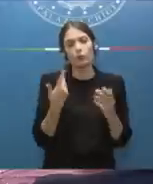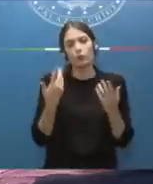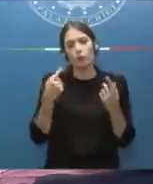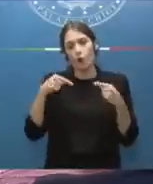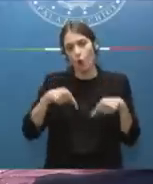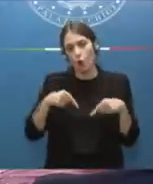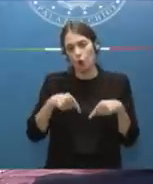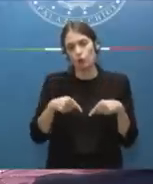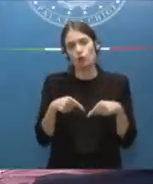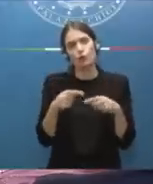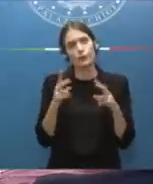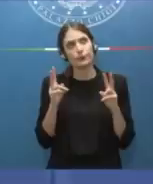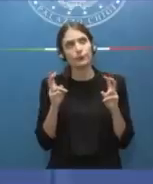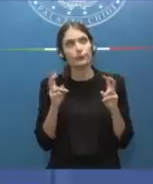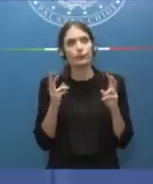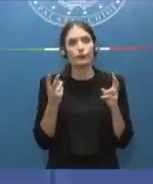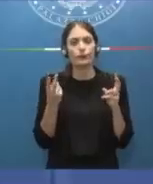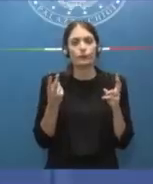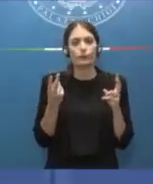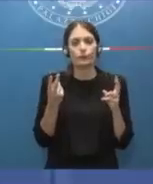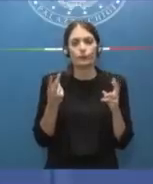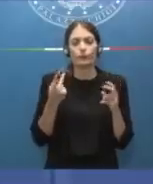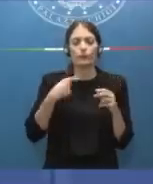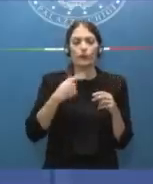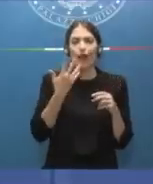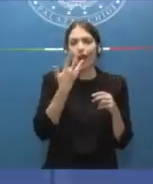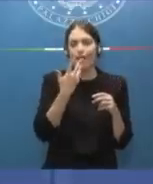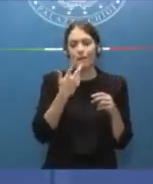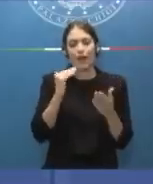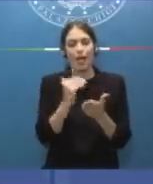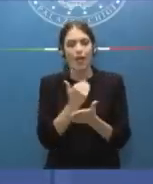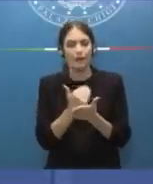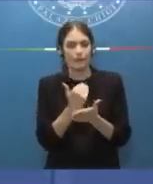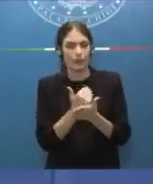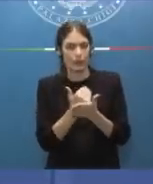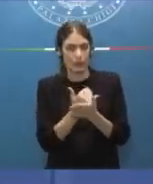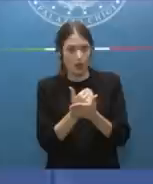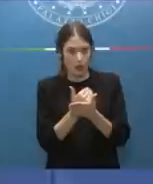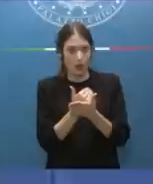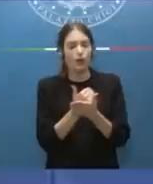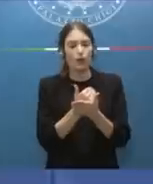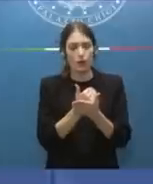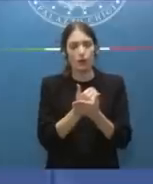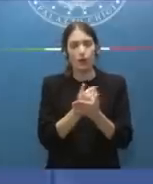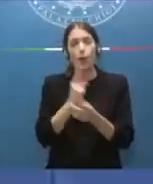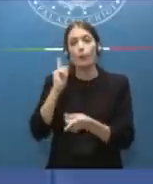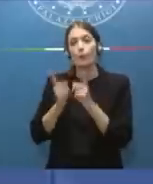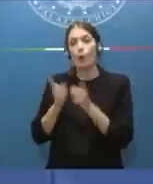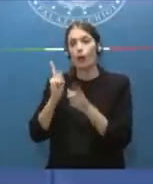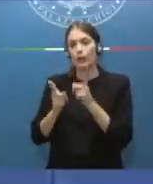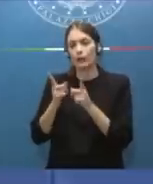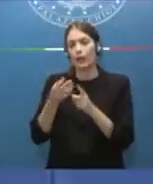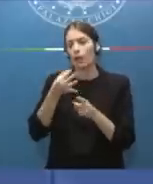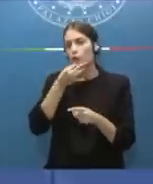diciamo intanto impedire o evitare insomma che per incapacità della politica di dare